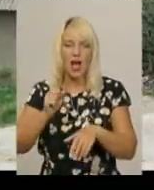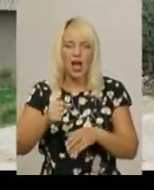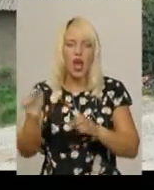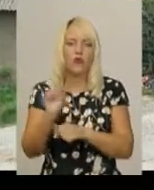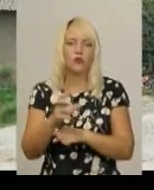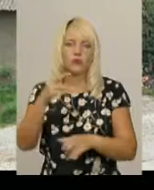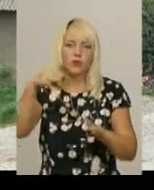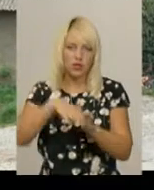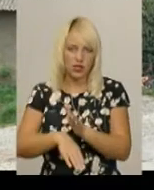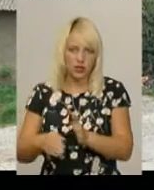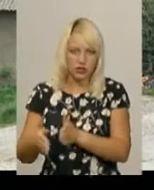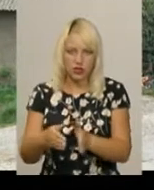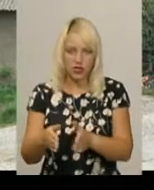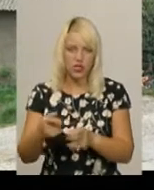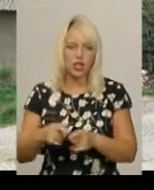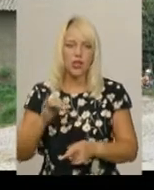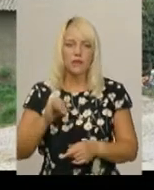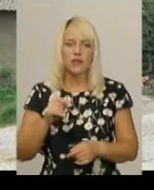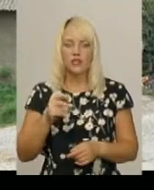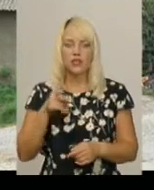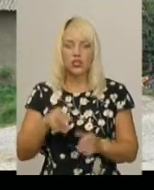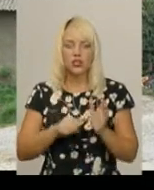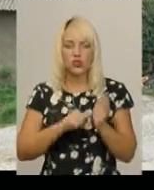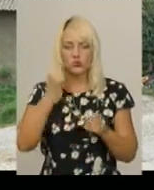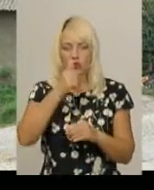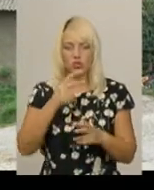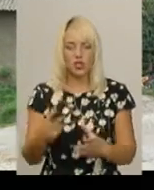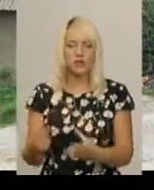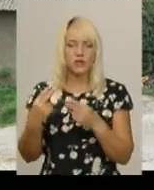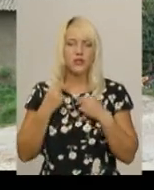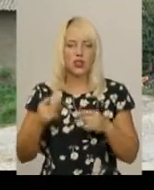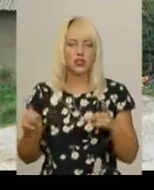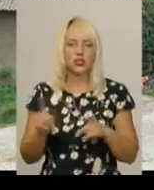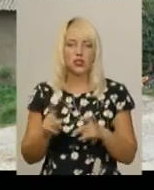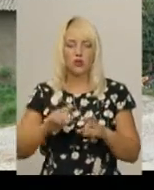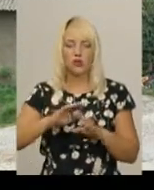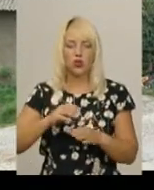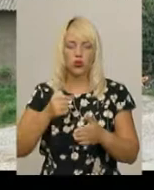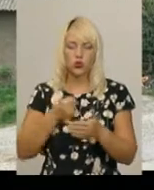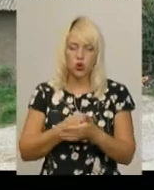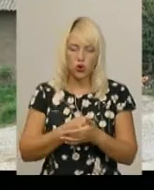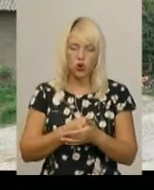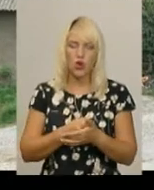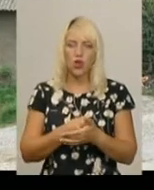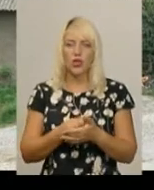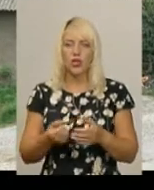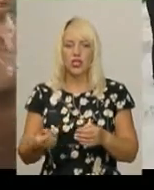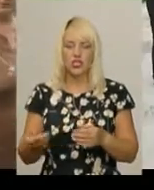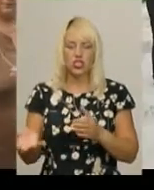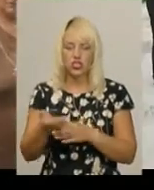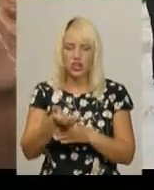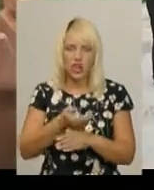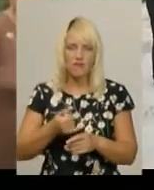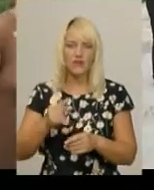році зійшилися люди, приїхав він, і нам було обіцяно, що до жнив і після жнив директор